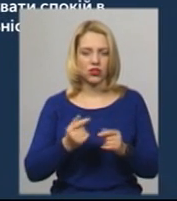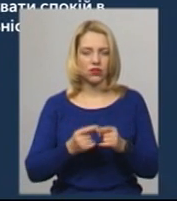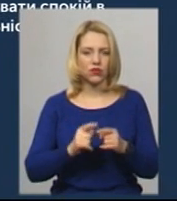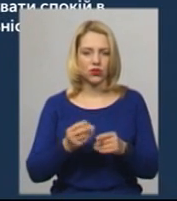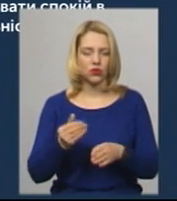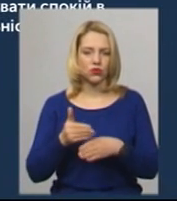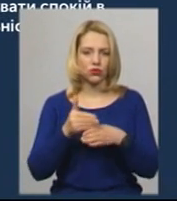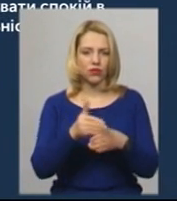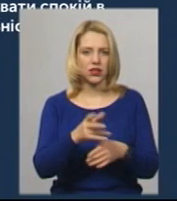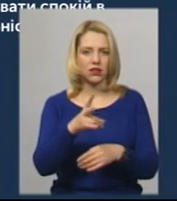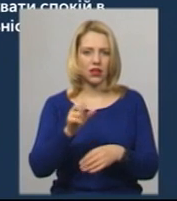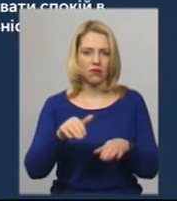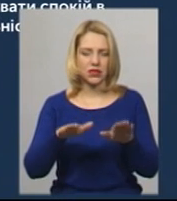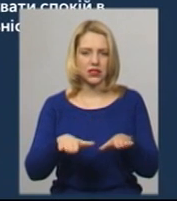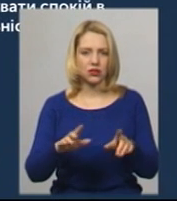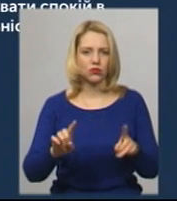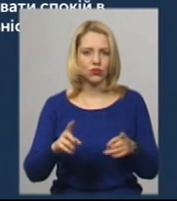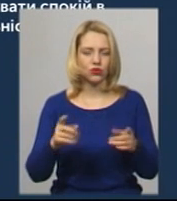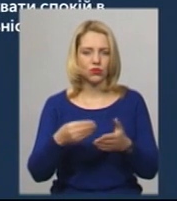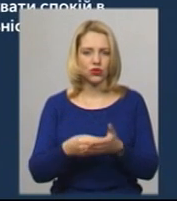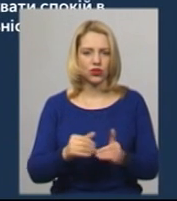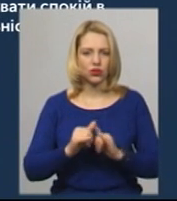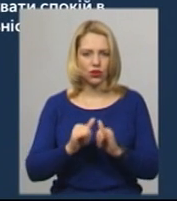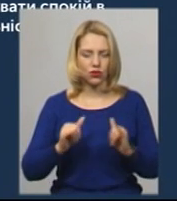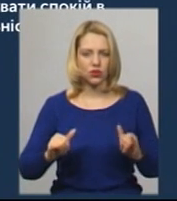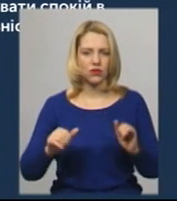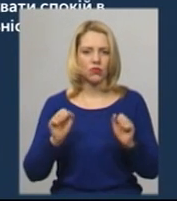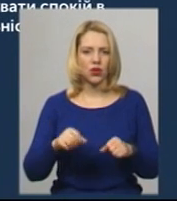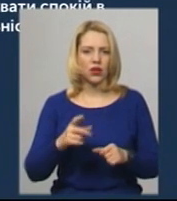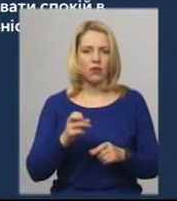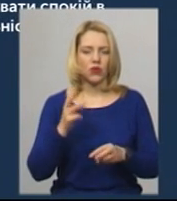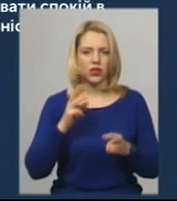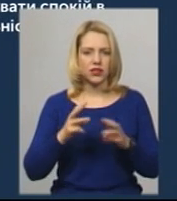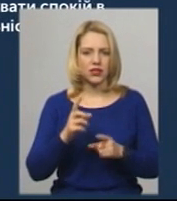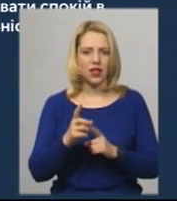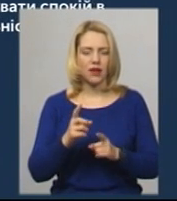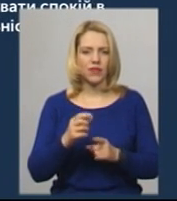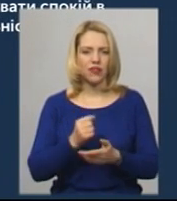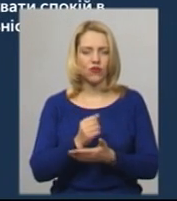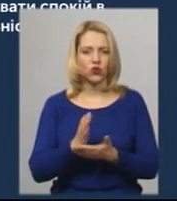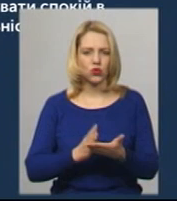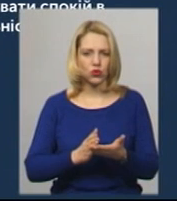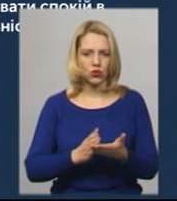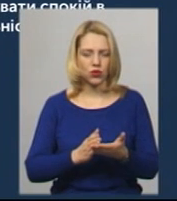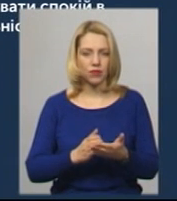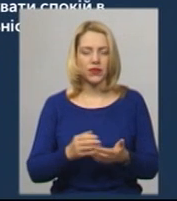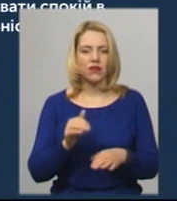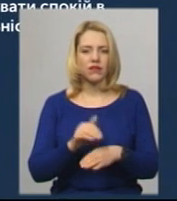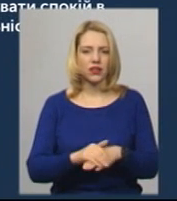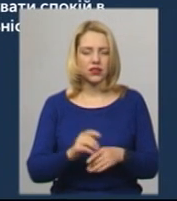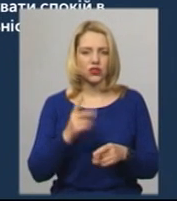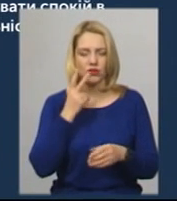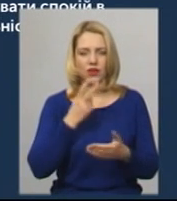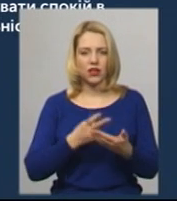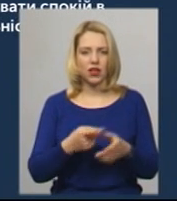дотування міста, щоб міські бюджети розвитку йшли, грубокаче, на модернізацію інфраструктури, а не на дотування тарифів. Фактично виглядає